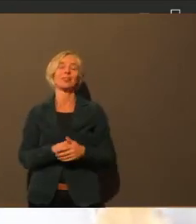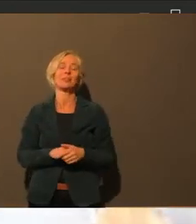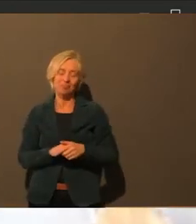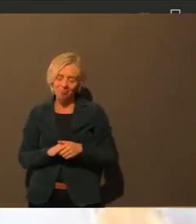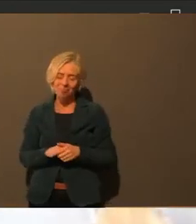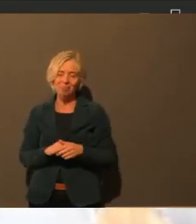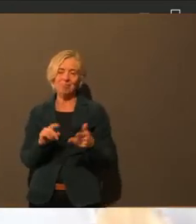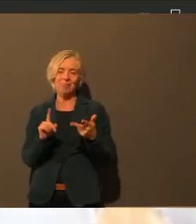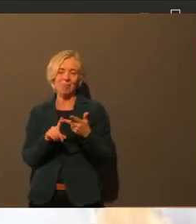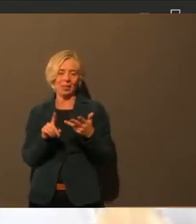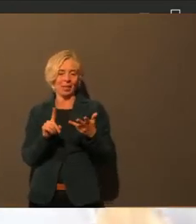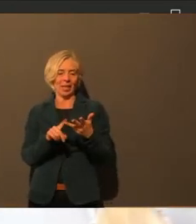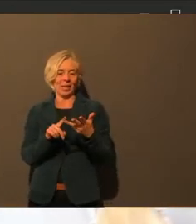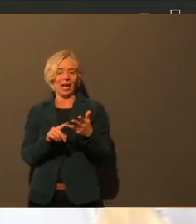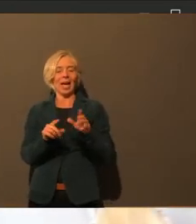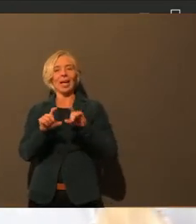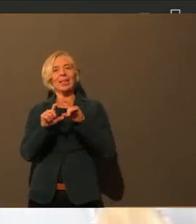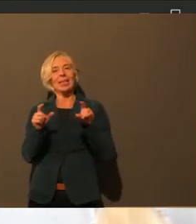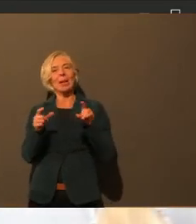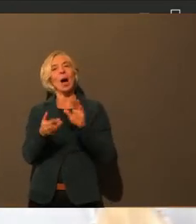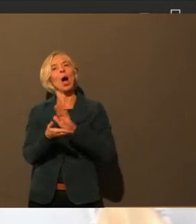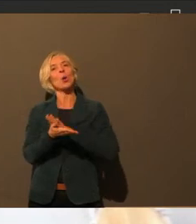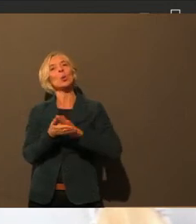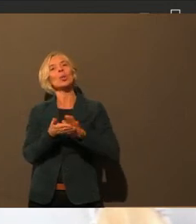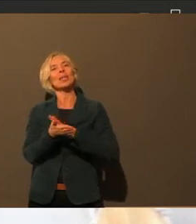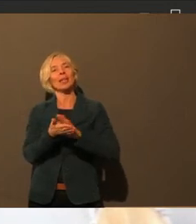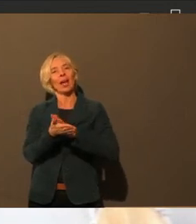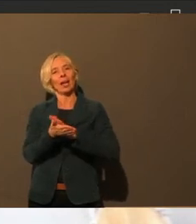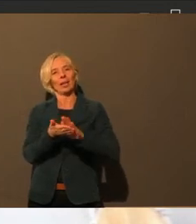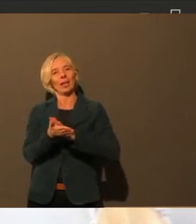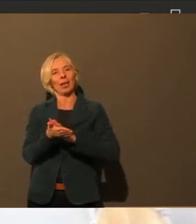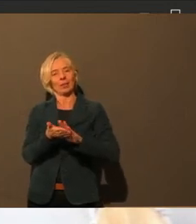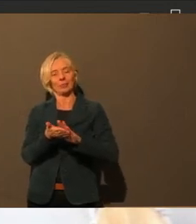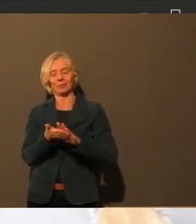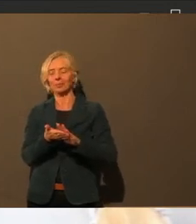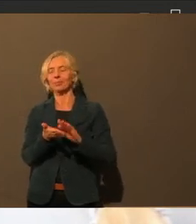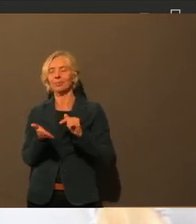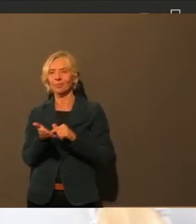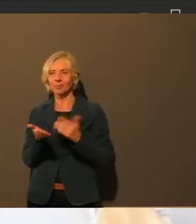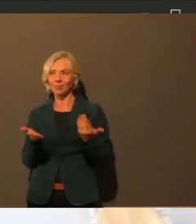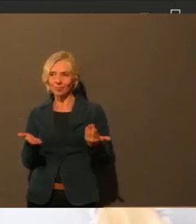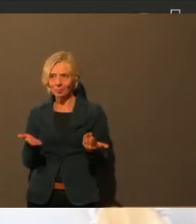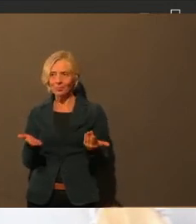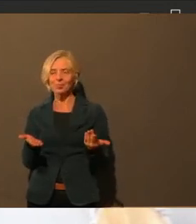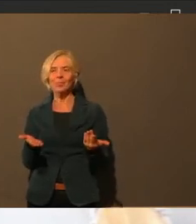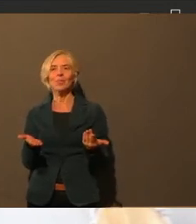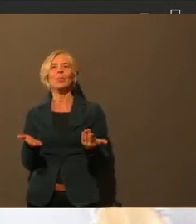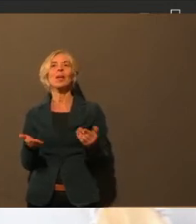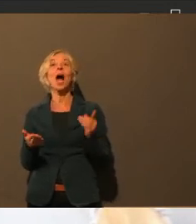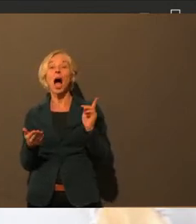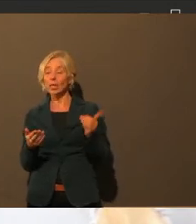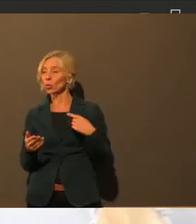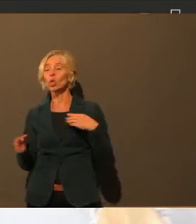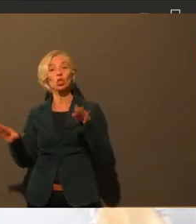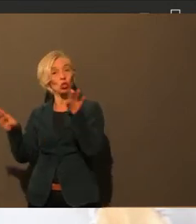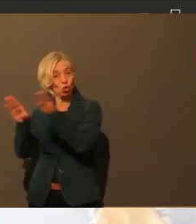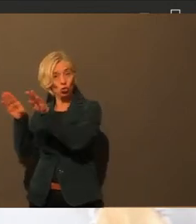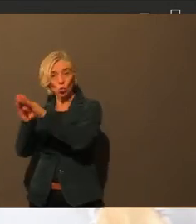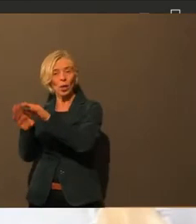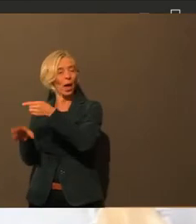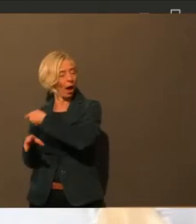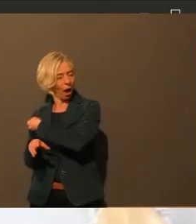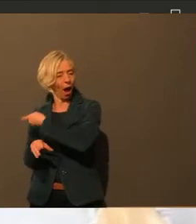Zum Thema Hygiene an den Schulen. Jede Schule hat, das betrifft im Übrigen auch jede Kita, ein individuelles